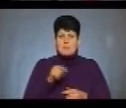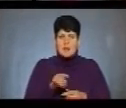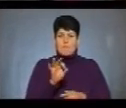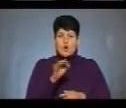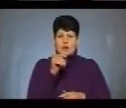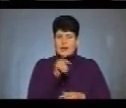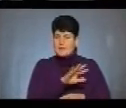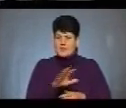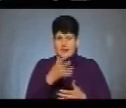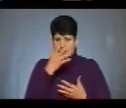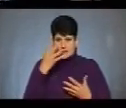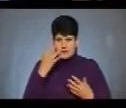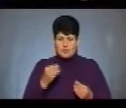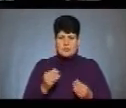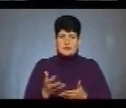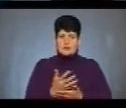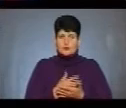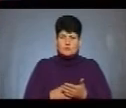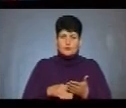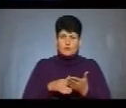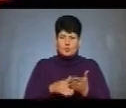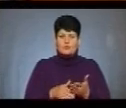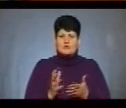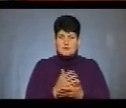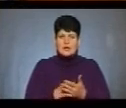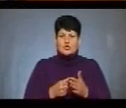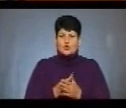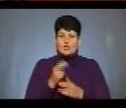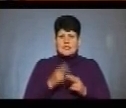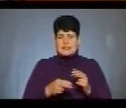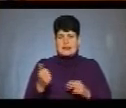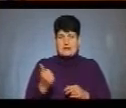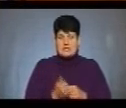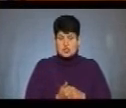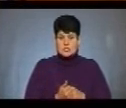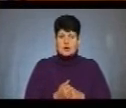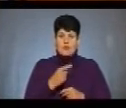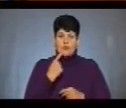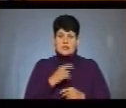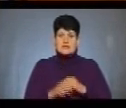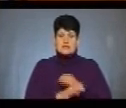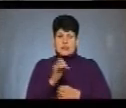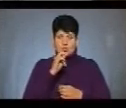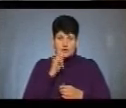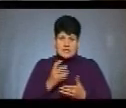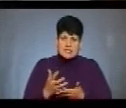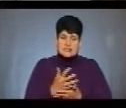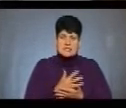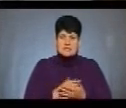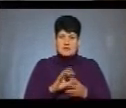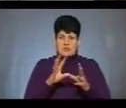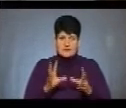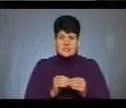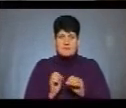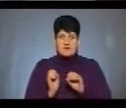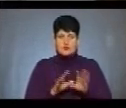Збір допомоги продовжили до кінця тижня, розповів військовий волонтер Богдан Муха. За його словами, на схід України зібрані речі передадуть